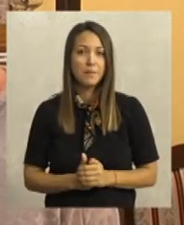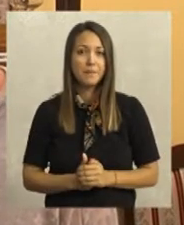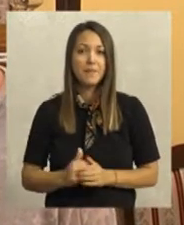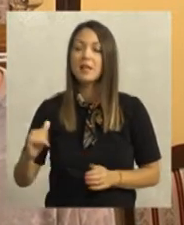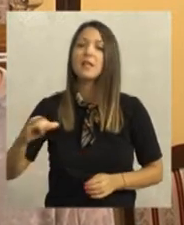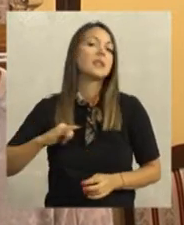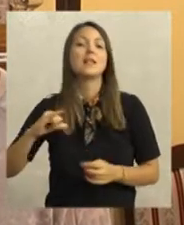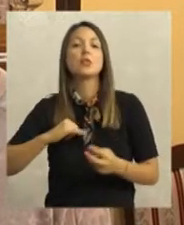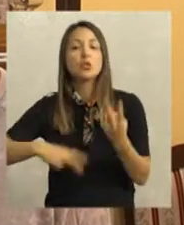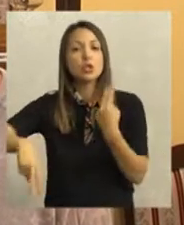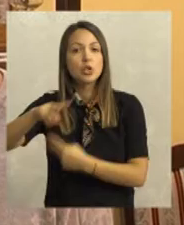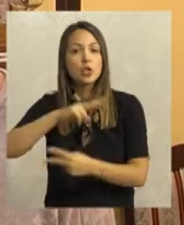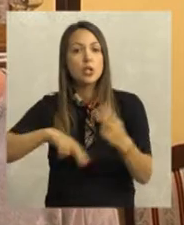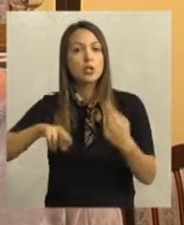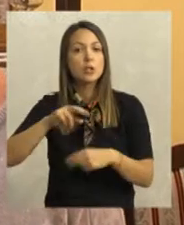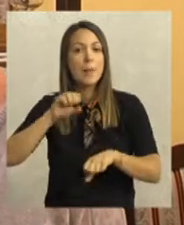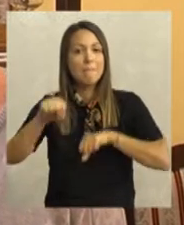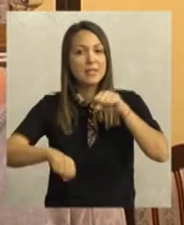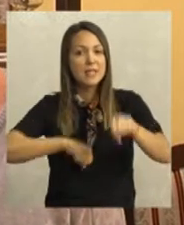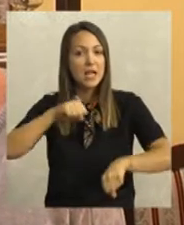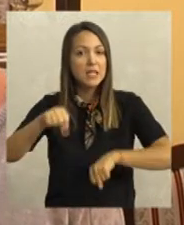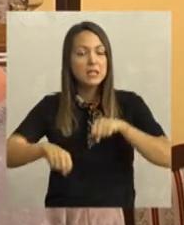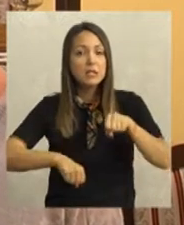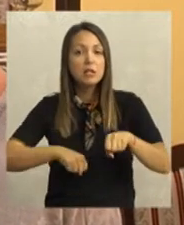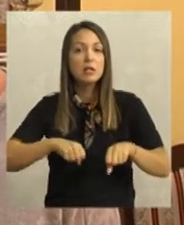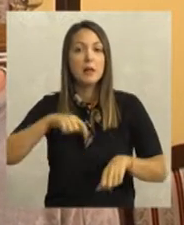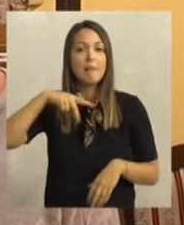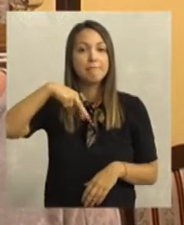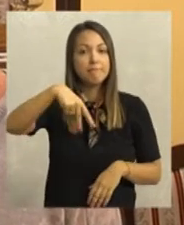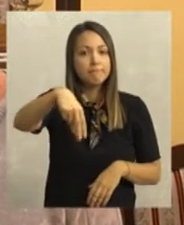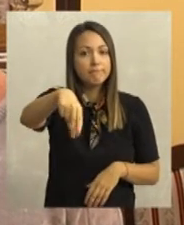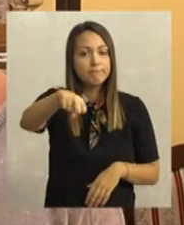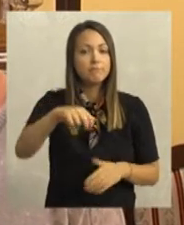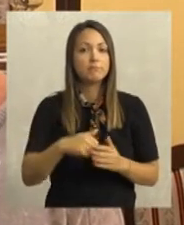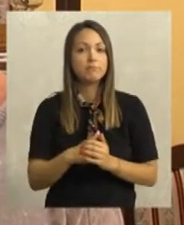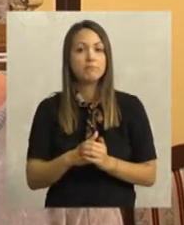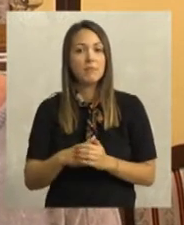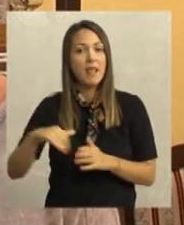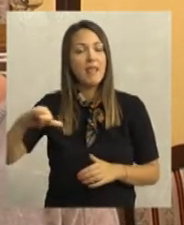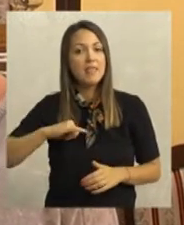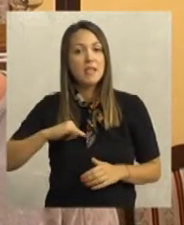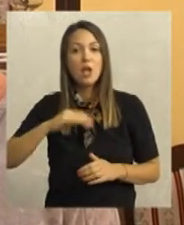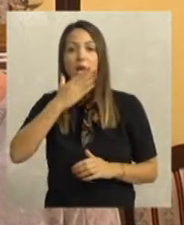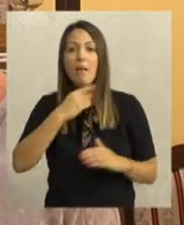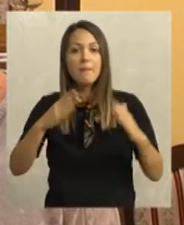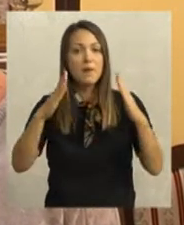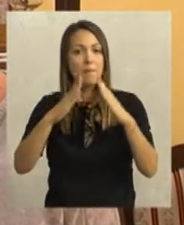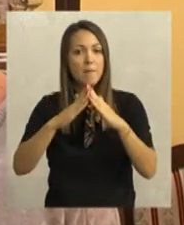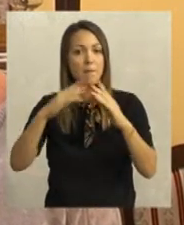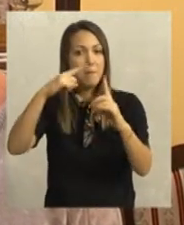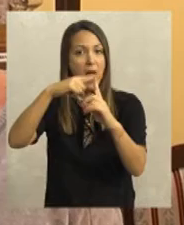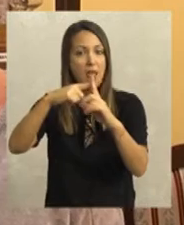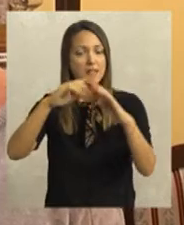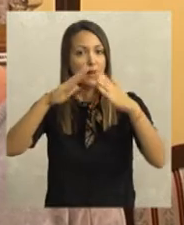Interesuju ih šetnje, biciklističke rute, pešačke rute, interesuju ih i naši prelepi manastiri,